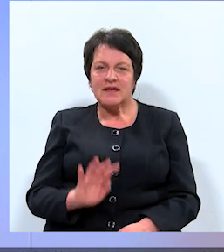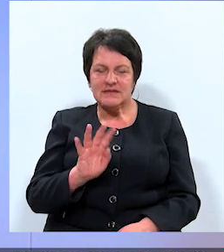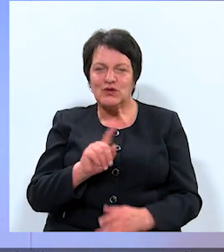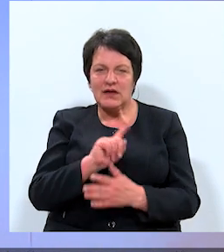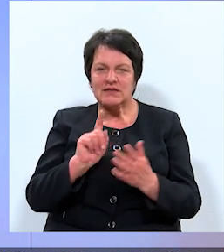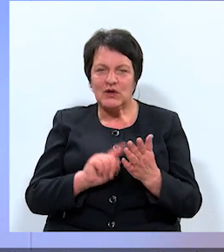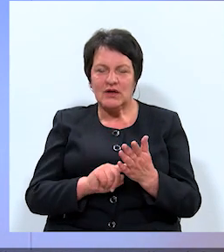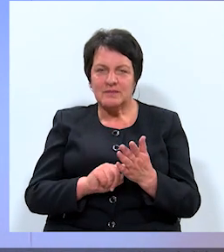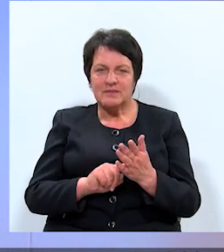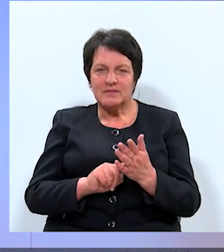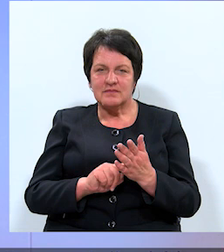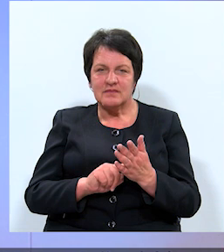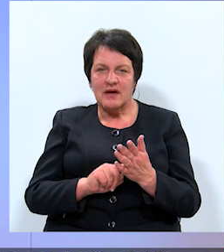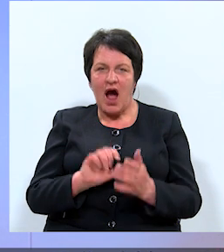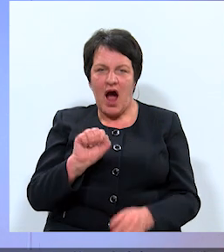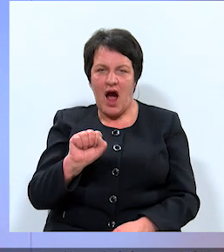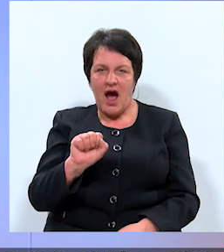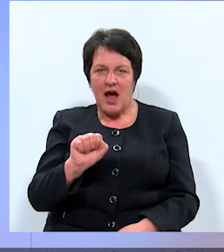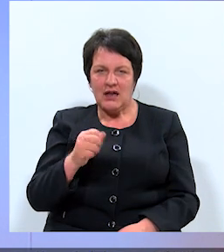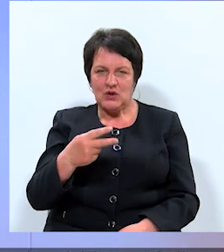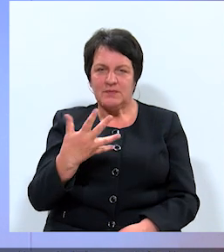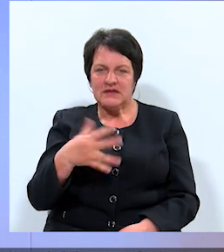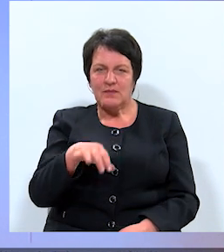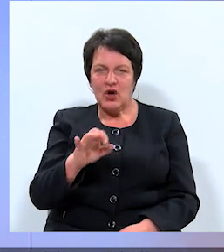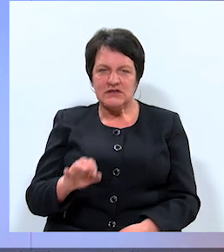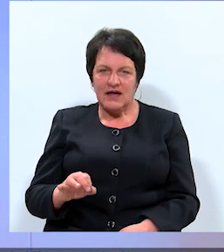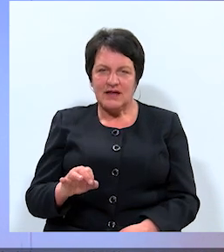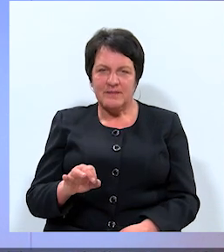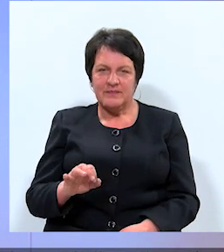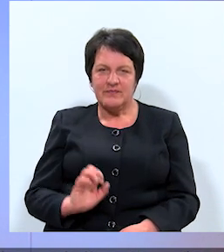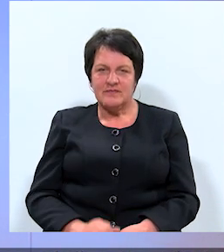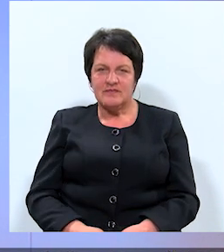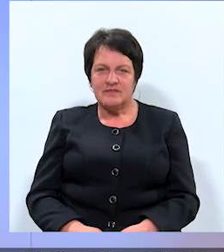Ceturtais jautājums. Ceturtais ir A – 25 procenti.